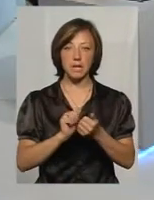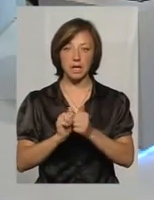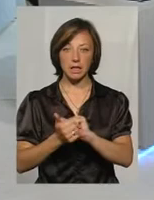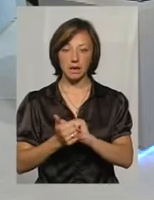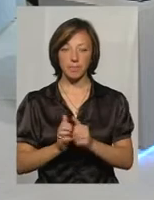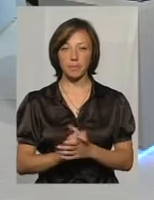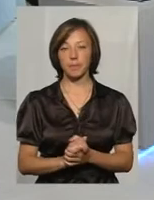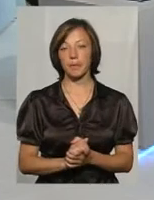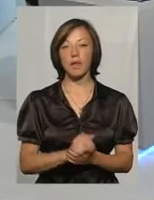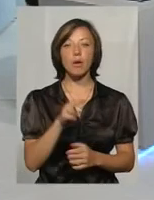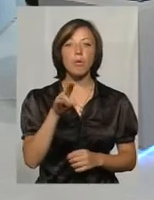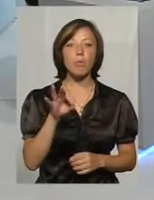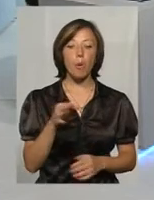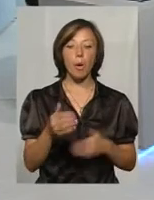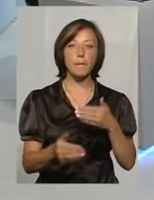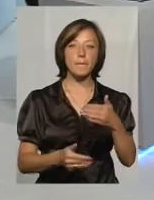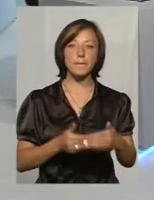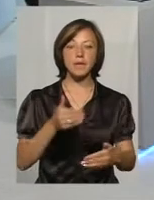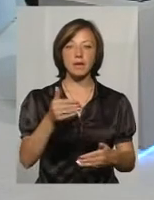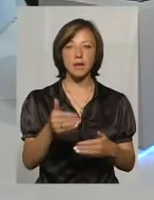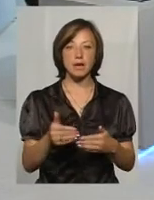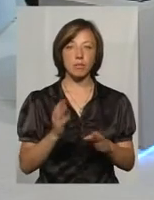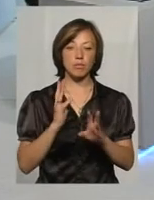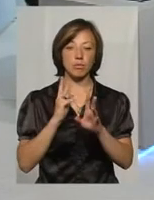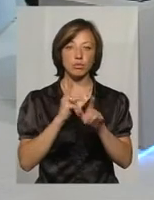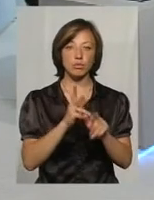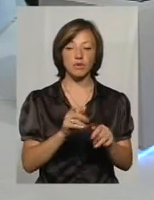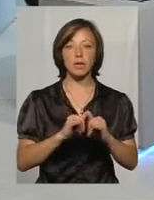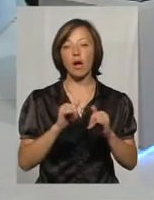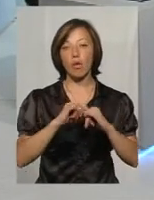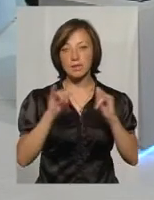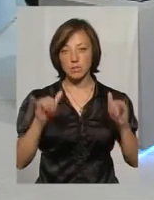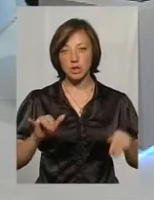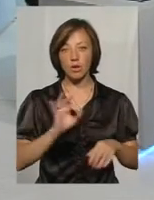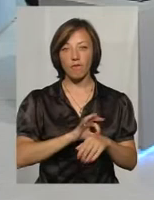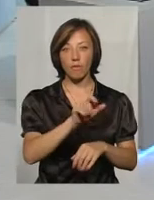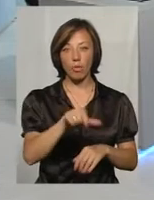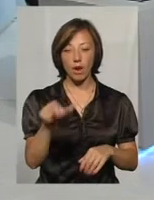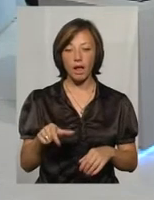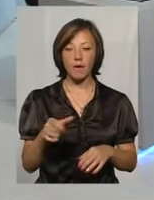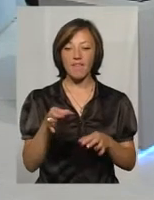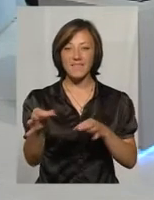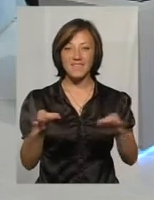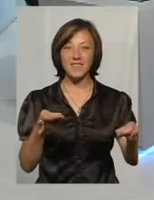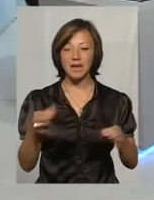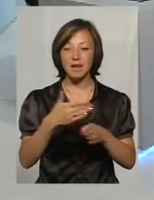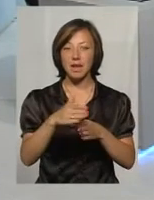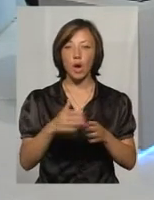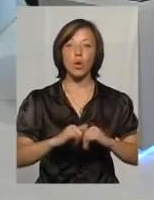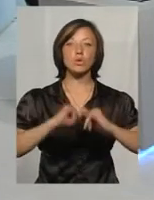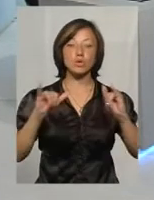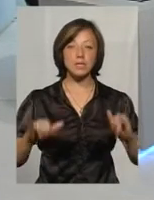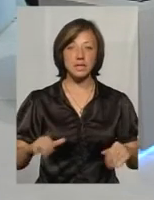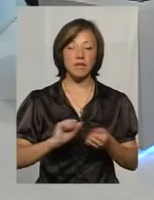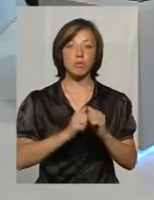По мірі просування і по мірі збільшення кількості хворих філії розрослись. На даний час в Кам'яці